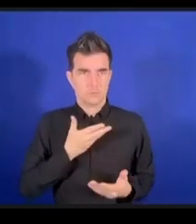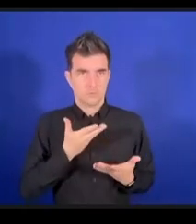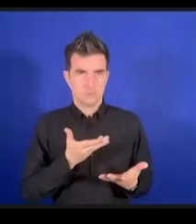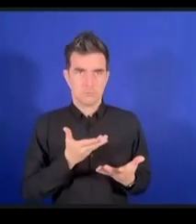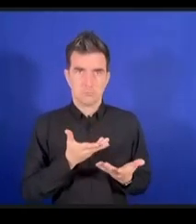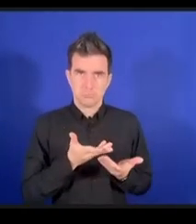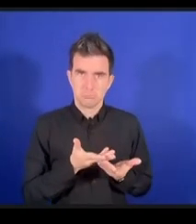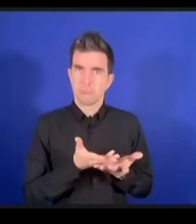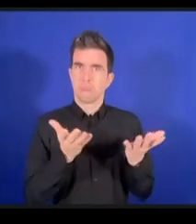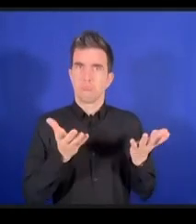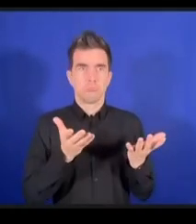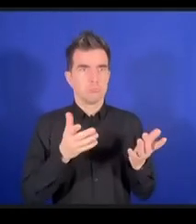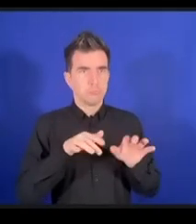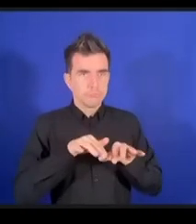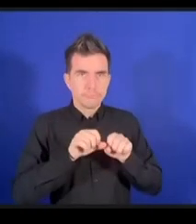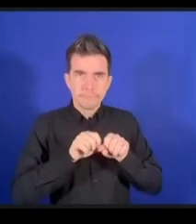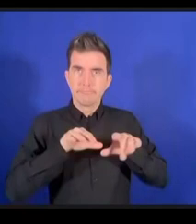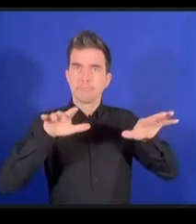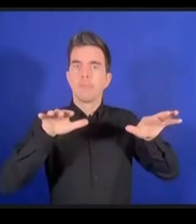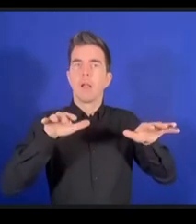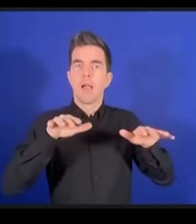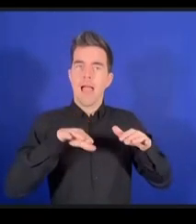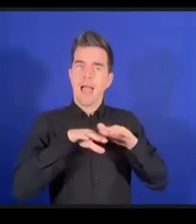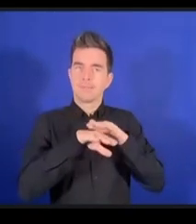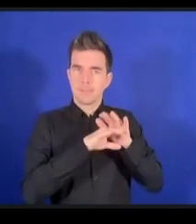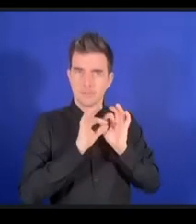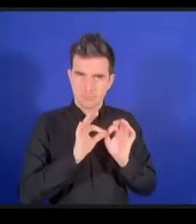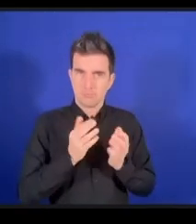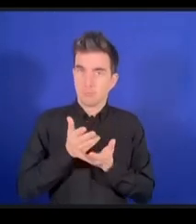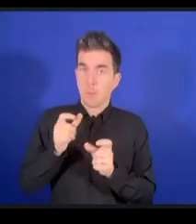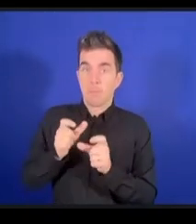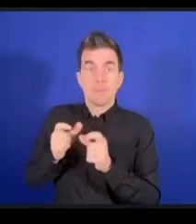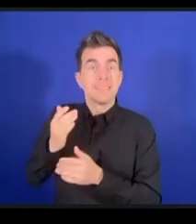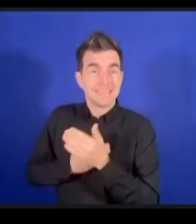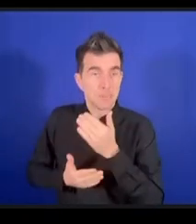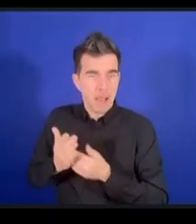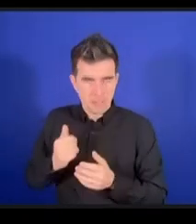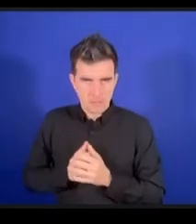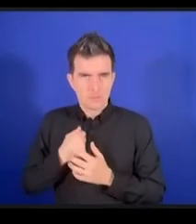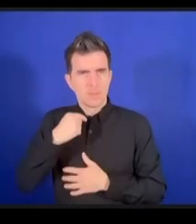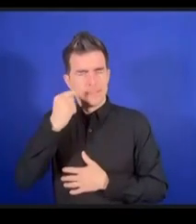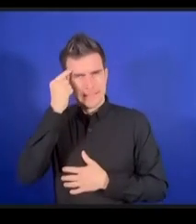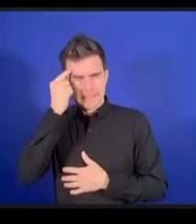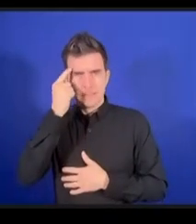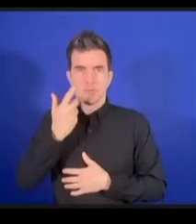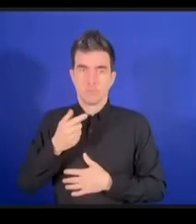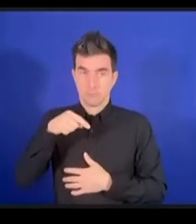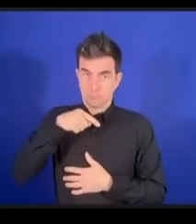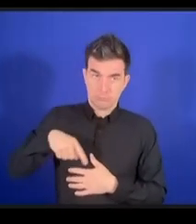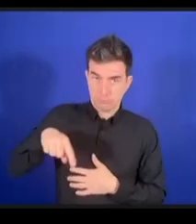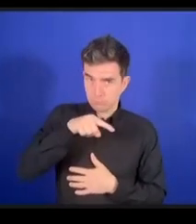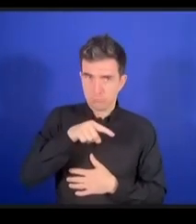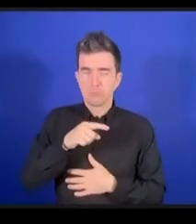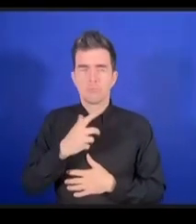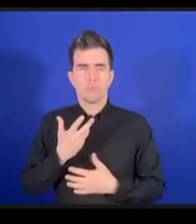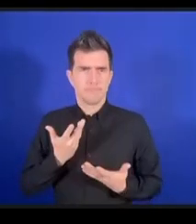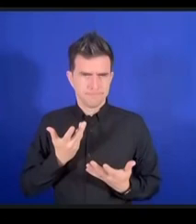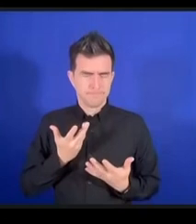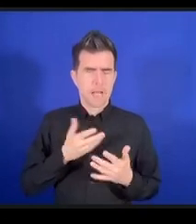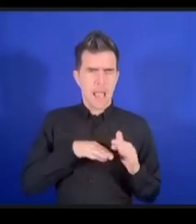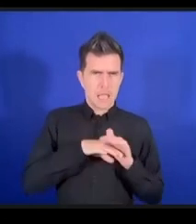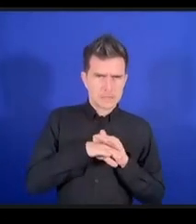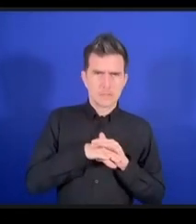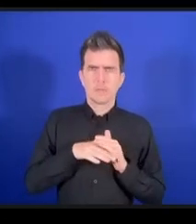'accessibilité et le handicap part du principe que rien ne se fait pour nous sans nous, avec un